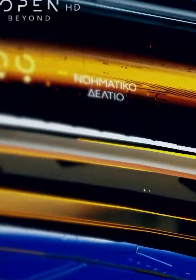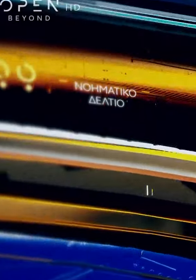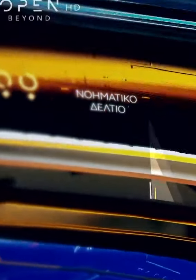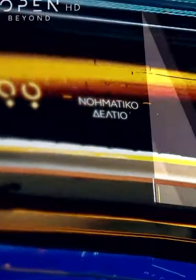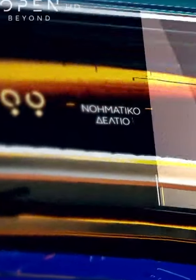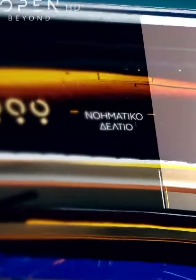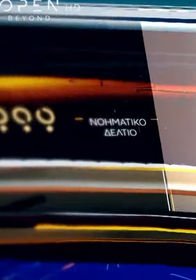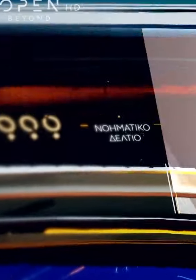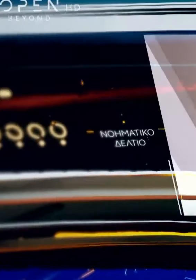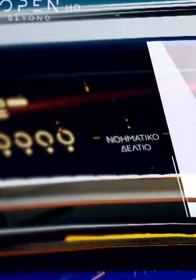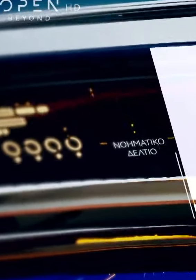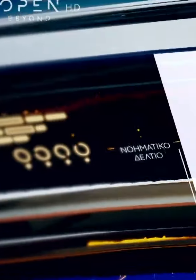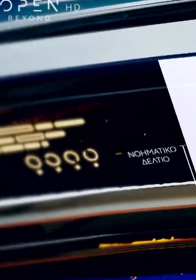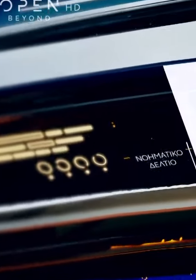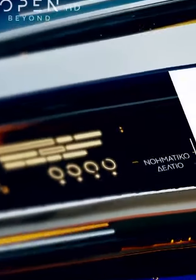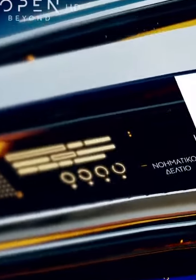Ωραία.